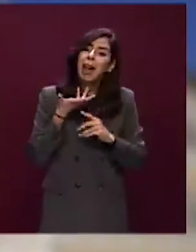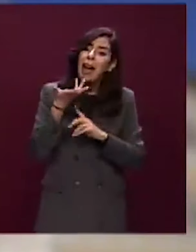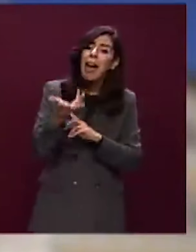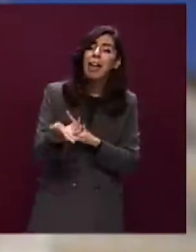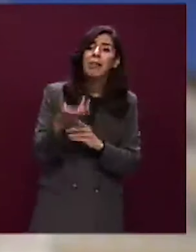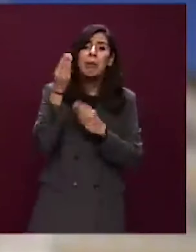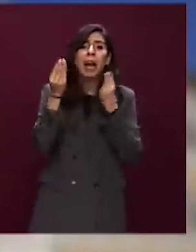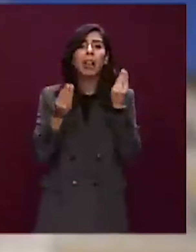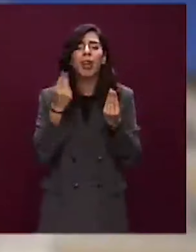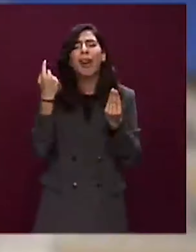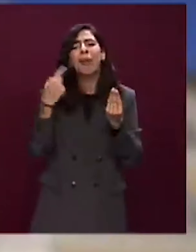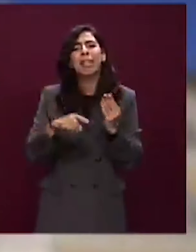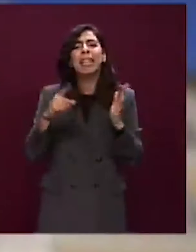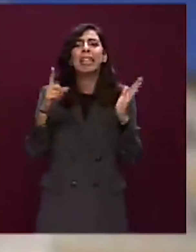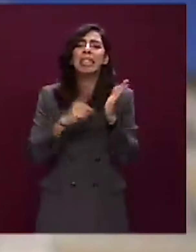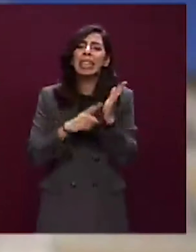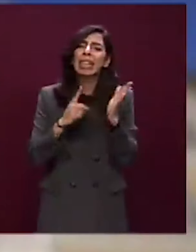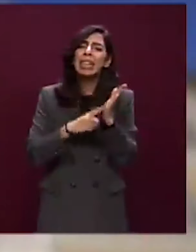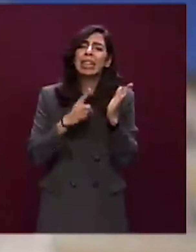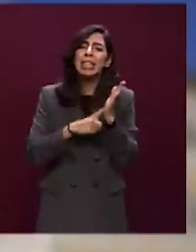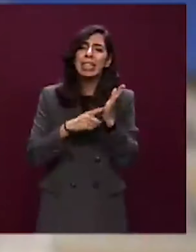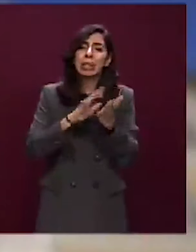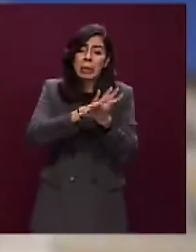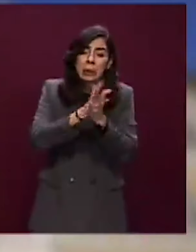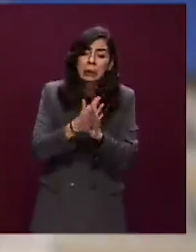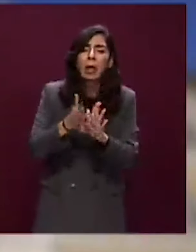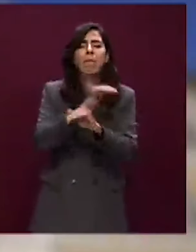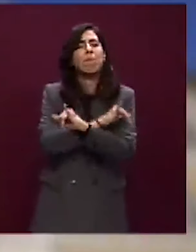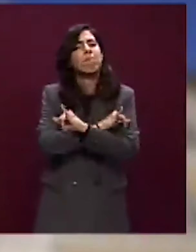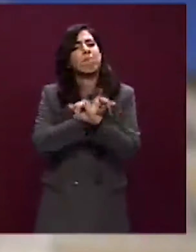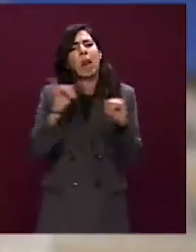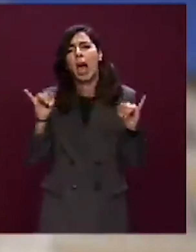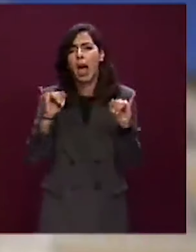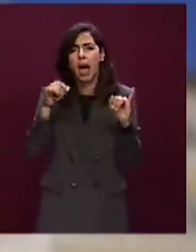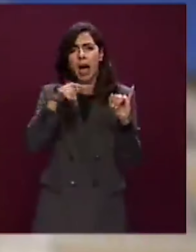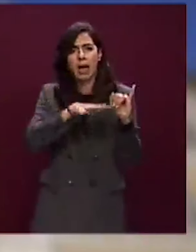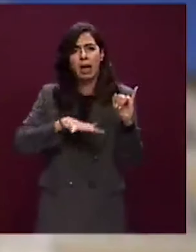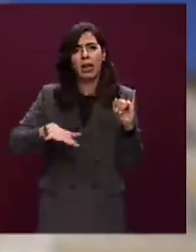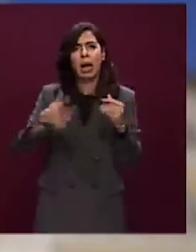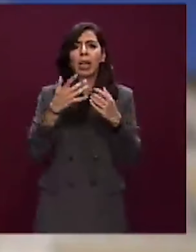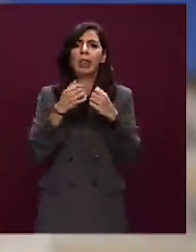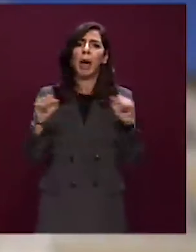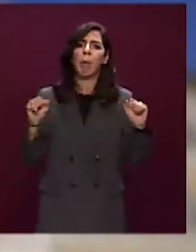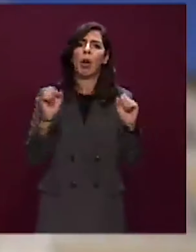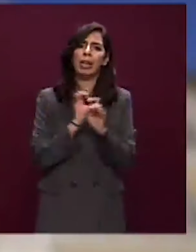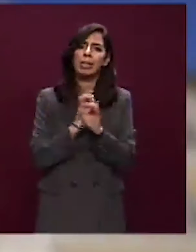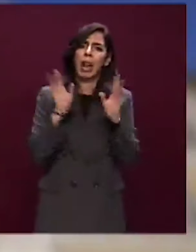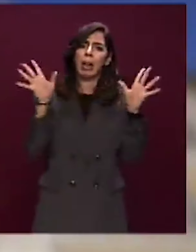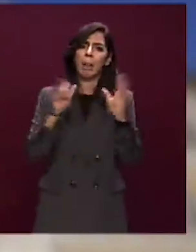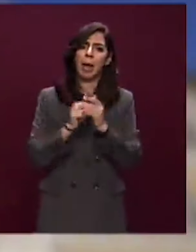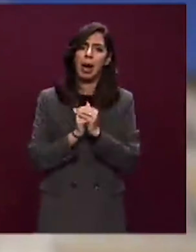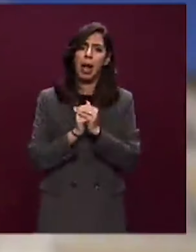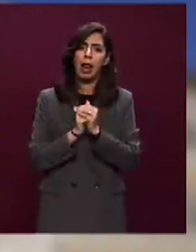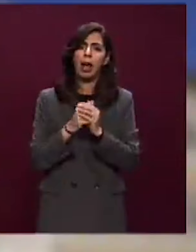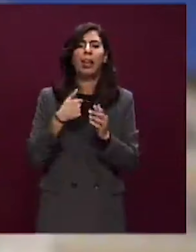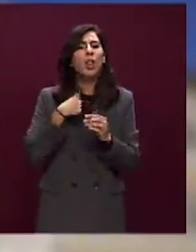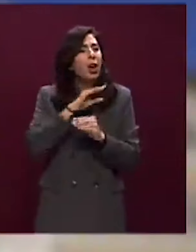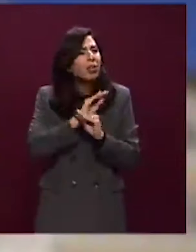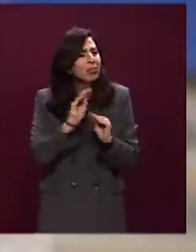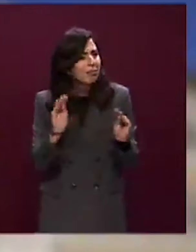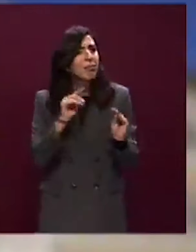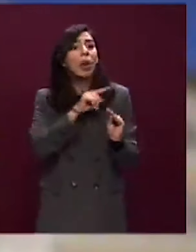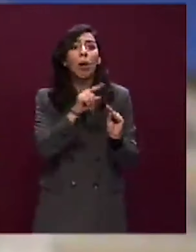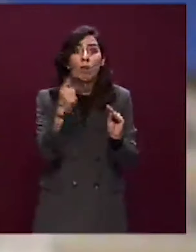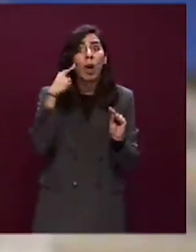dei diritti che non deve essere comprimibile in una democrazia liberale. Vi chiedo, voi vi sentite in una